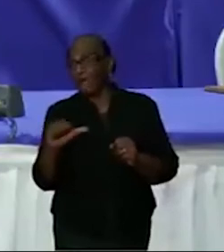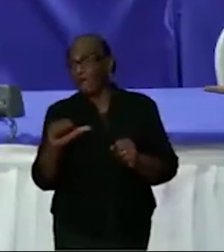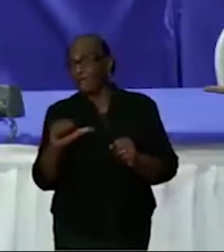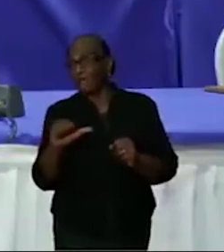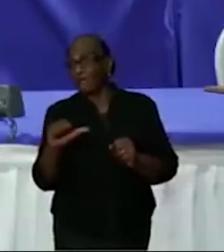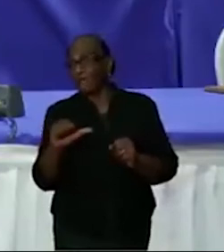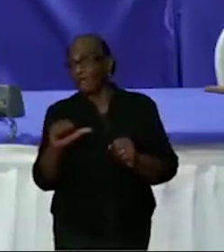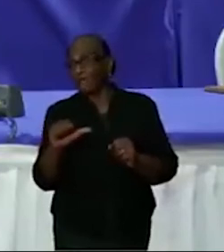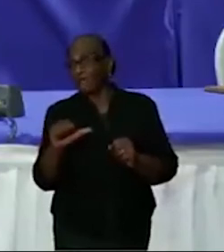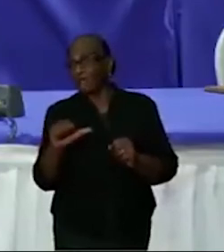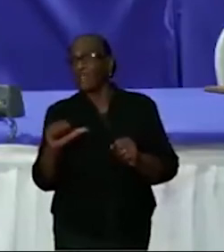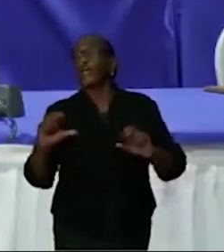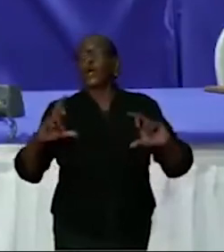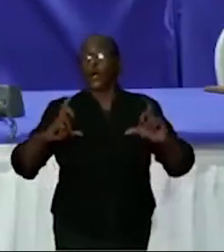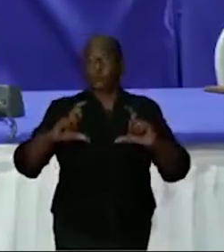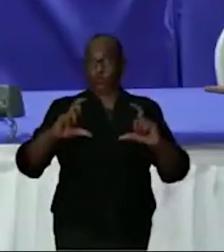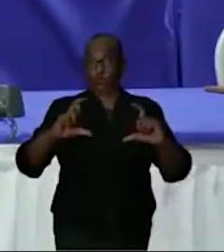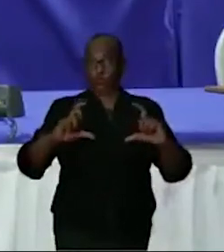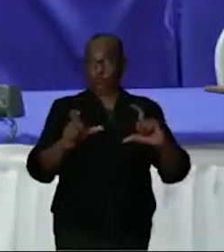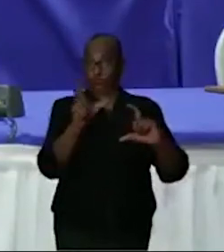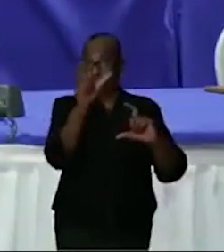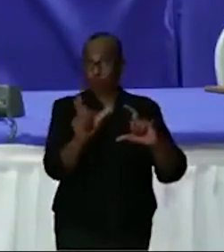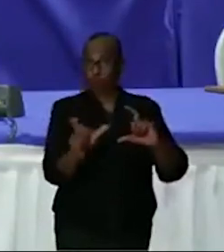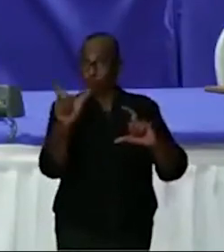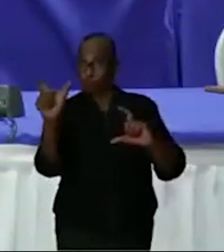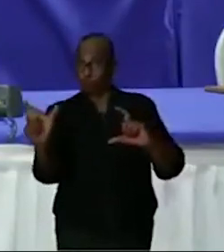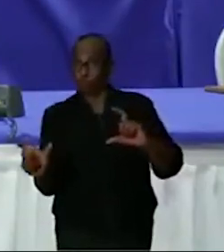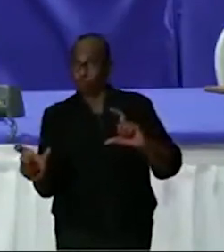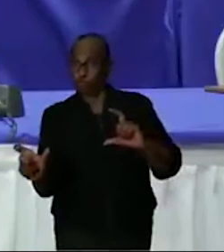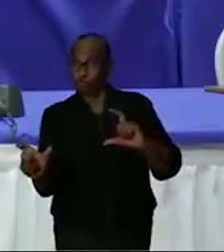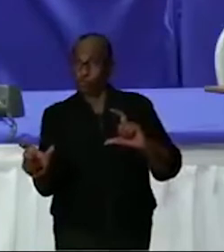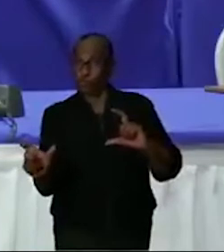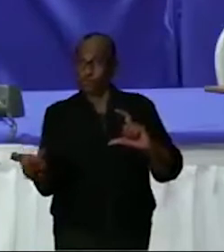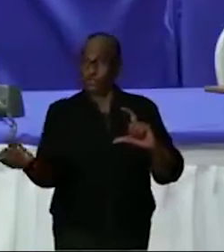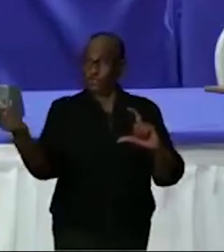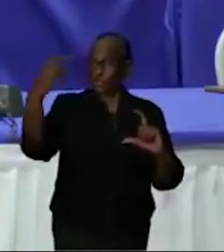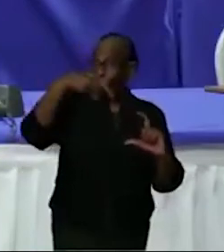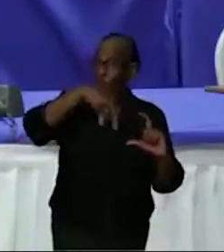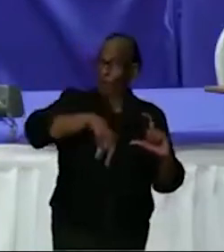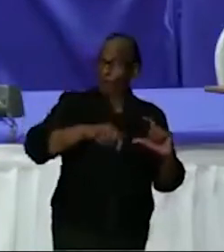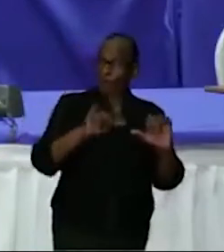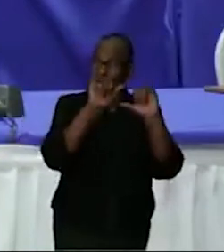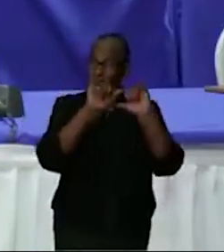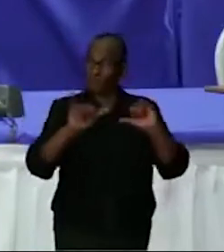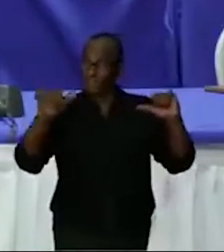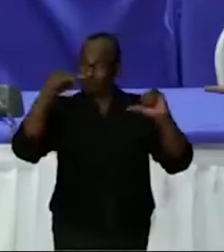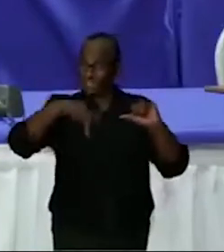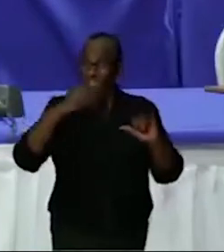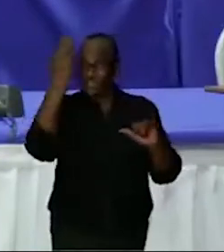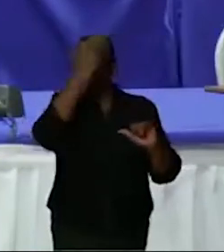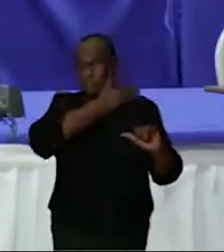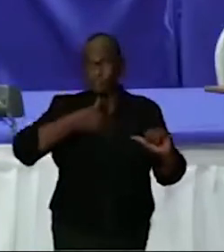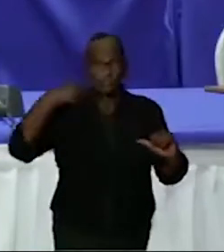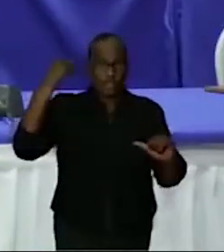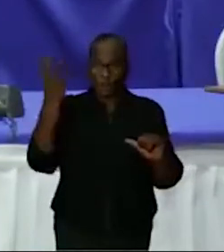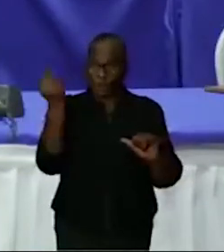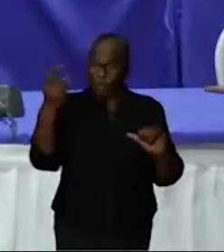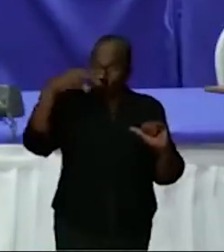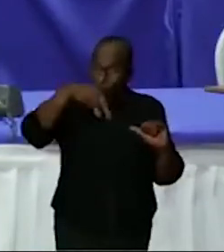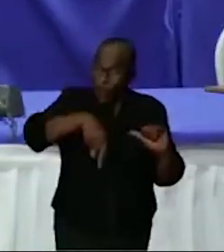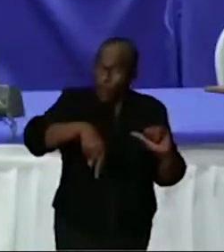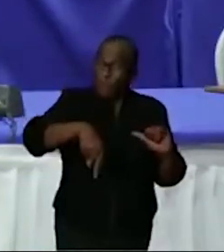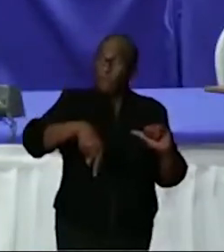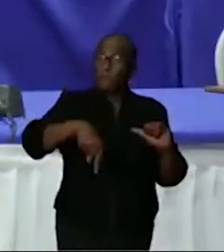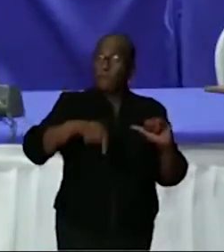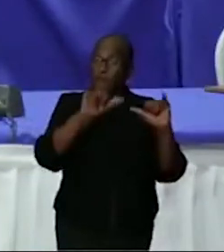toeristen, of degenen die feest willen komen vieren, op het hard drukken dat niet te